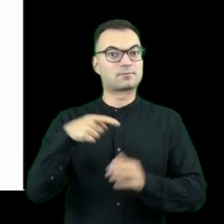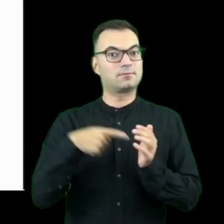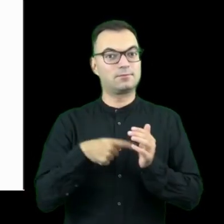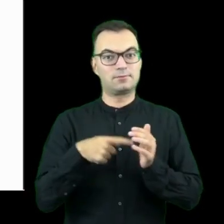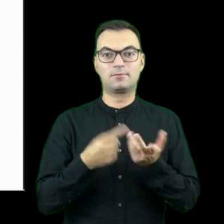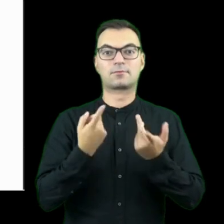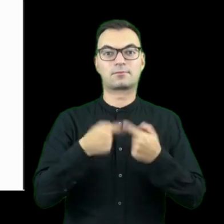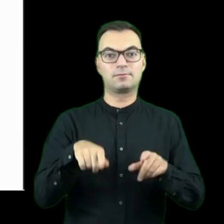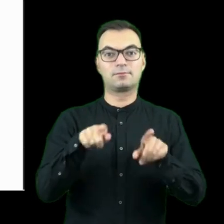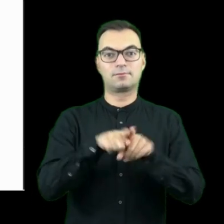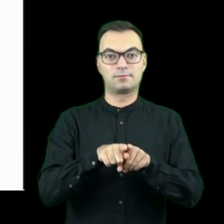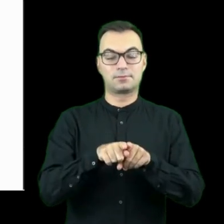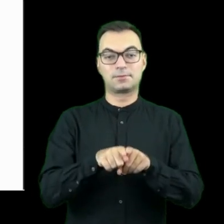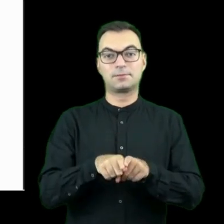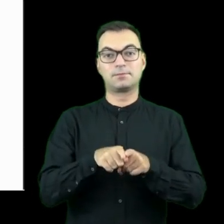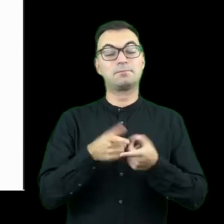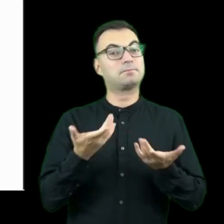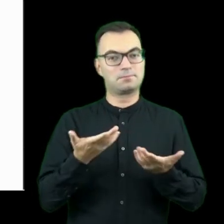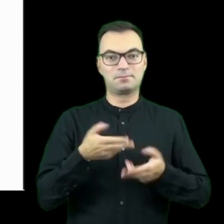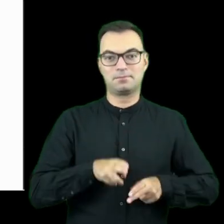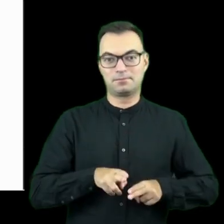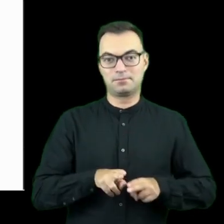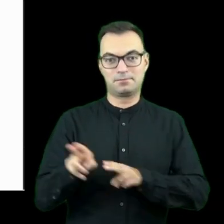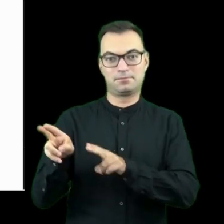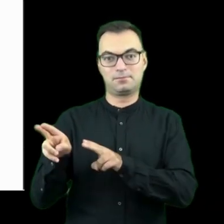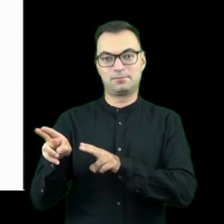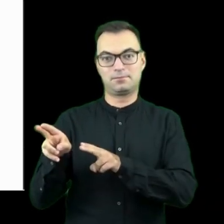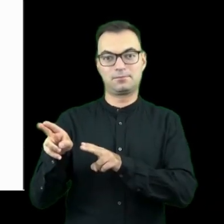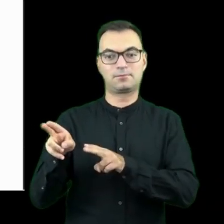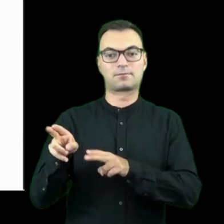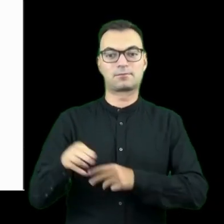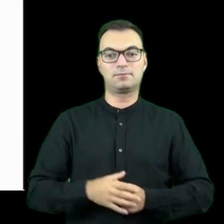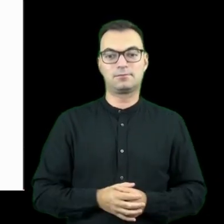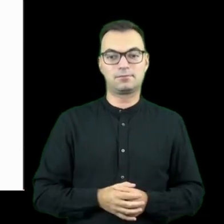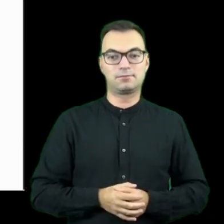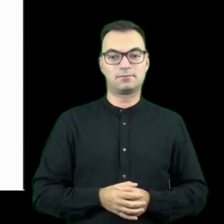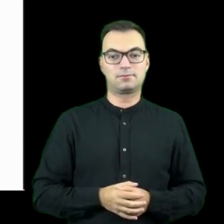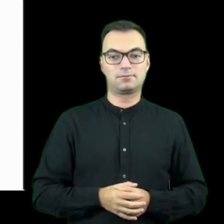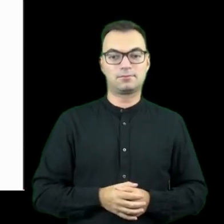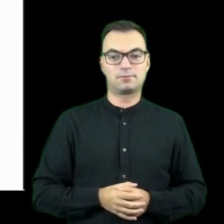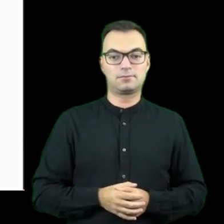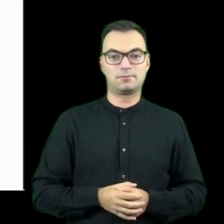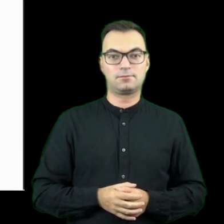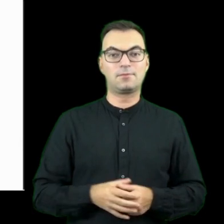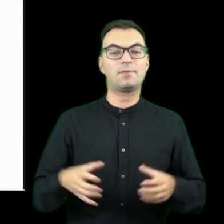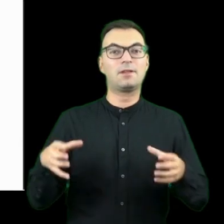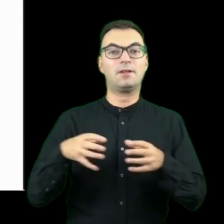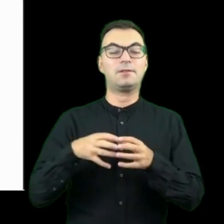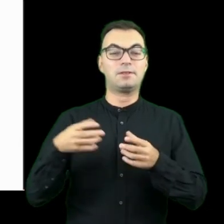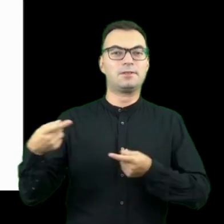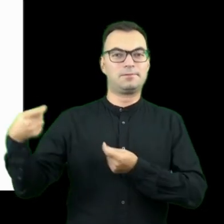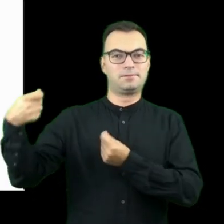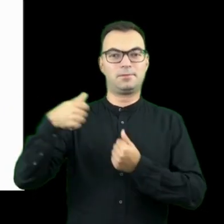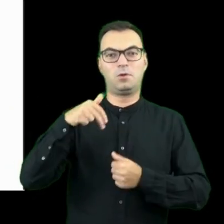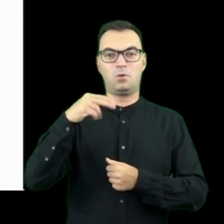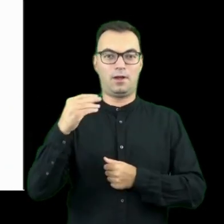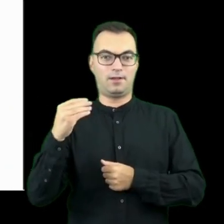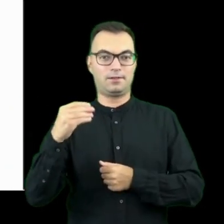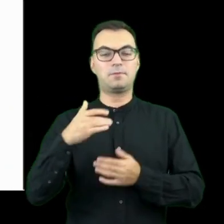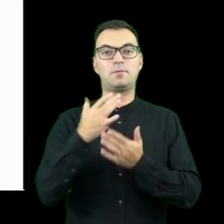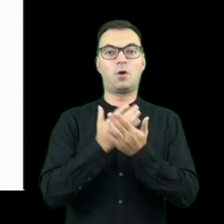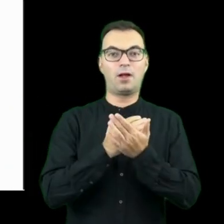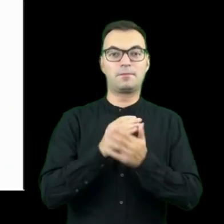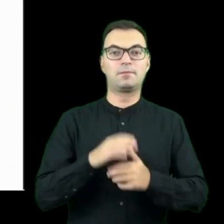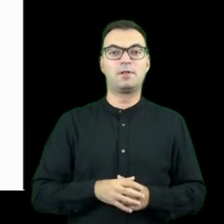realizowany w ramach środków Unii Europejskiej, w ramach